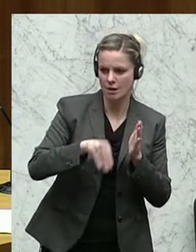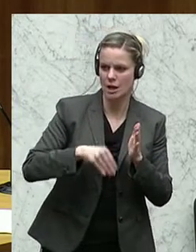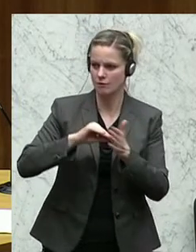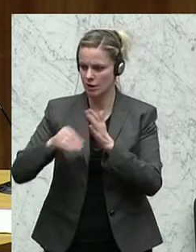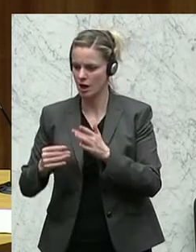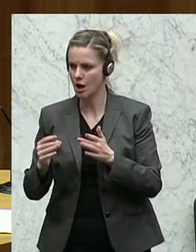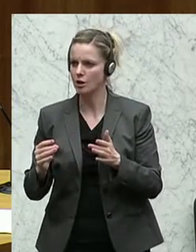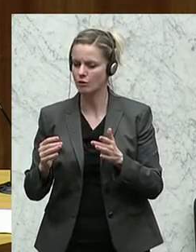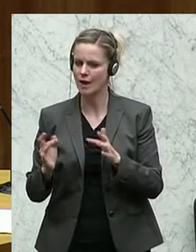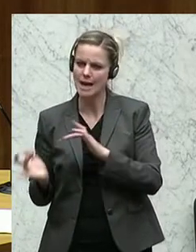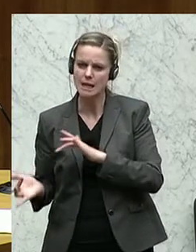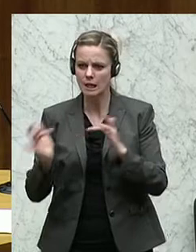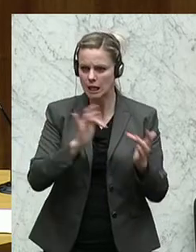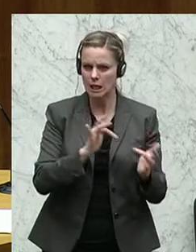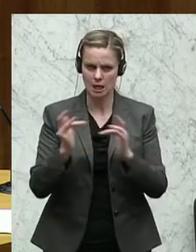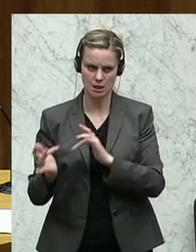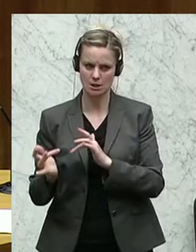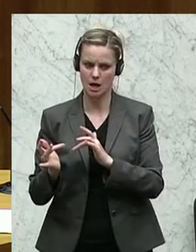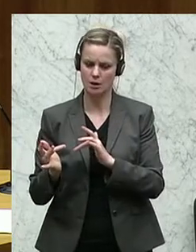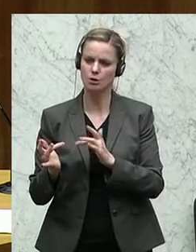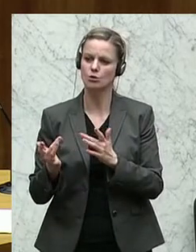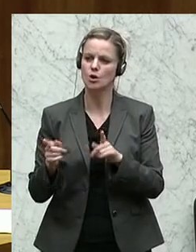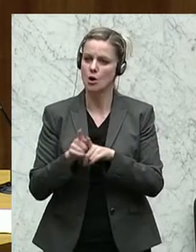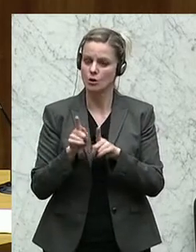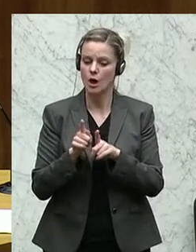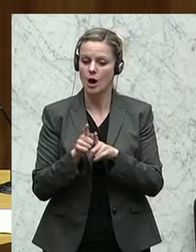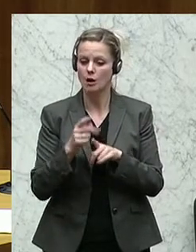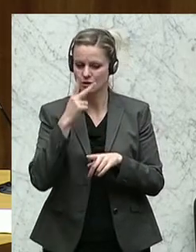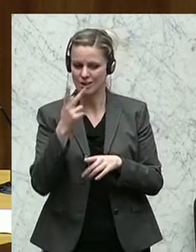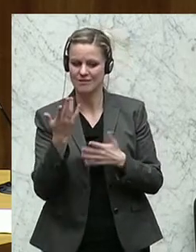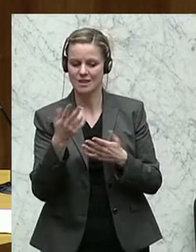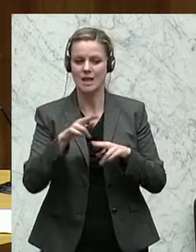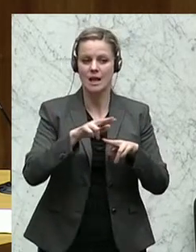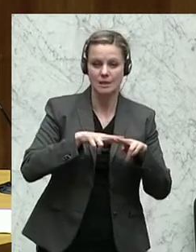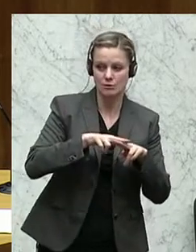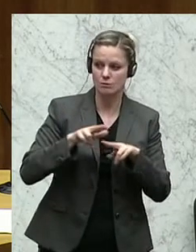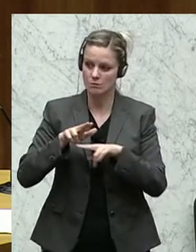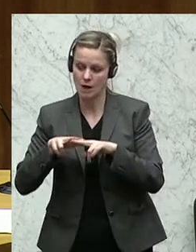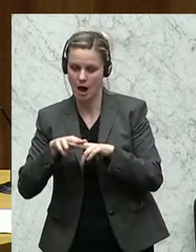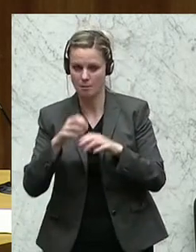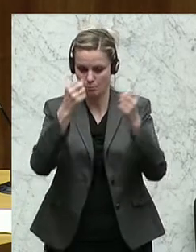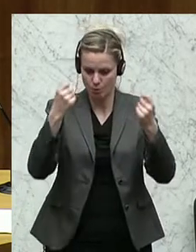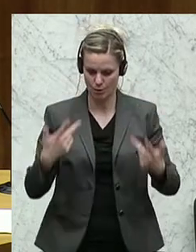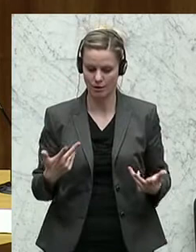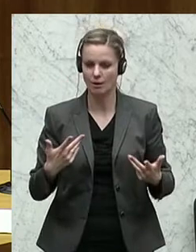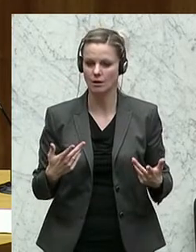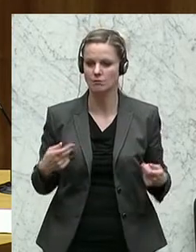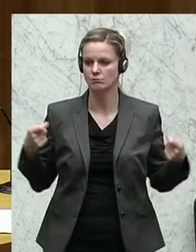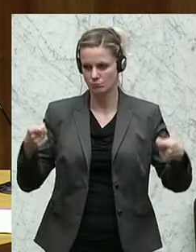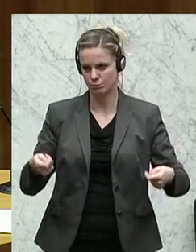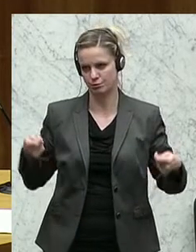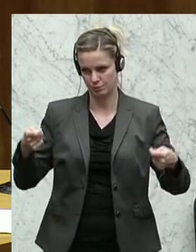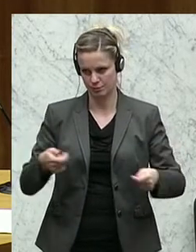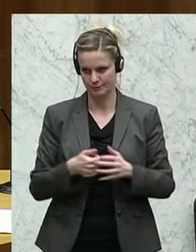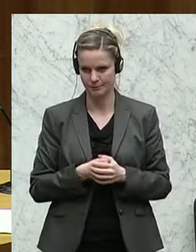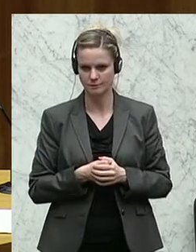auf der Grundlage der Gegenseitigkeit und unter Berücksichtigung nationaler Prioritäten finanziert werden. Auch